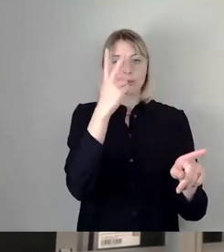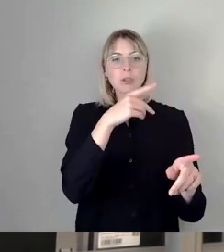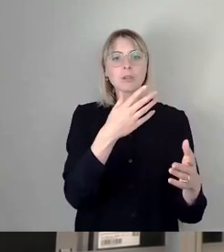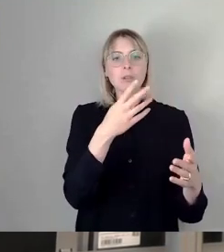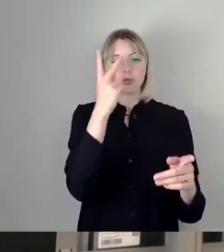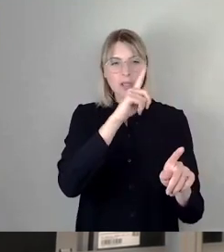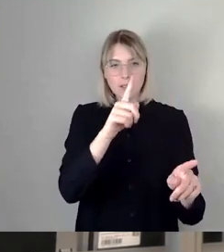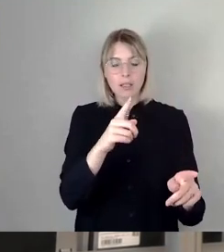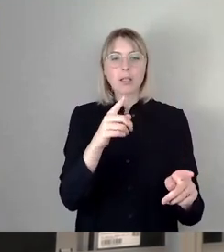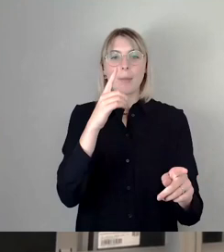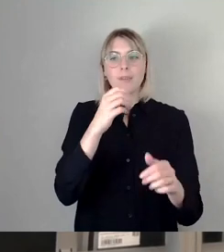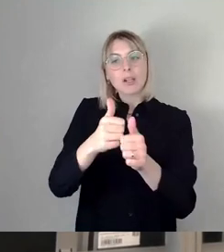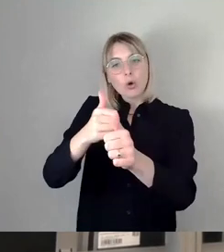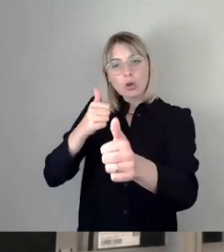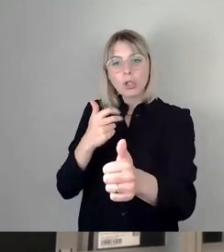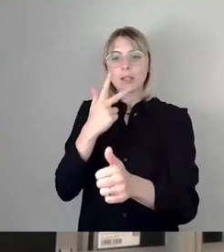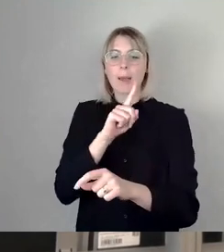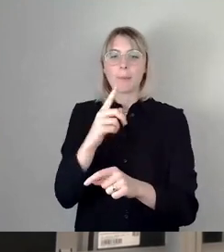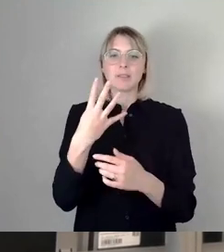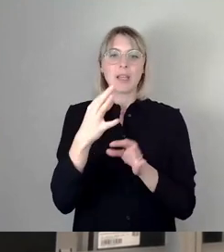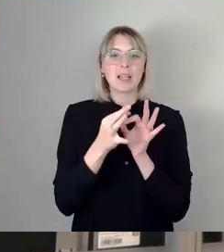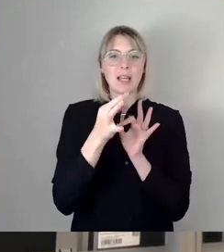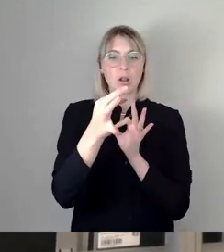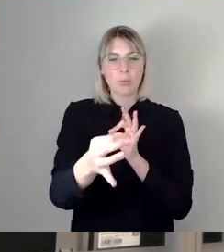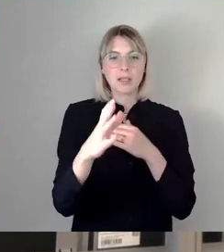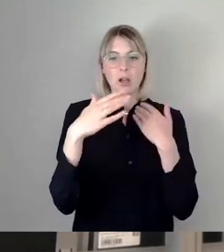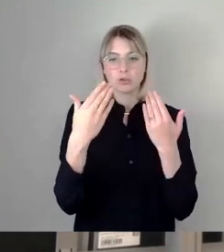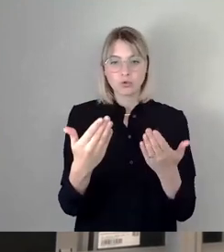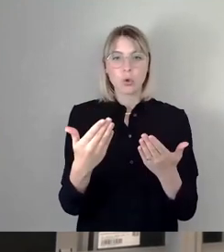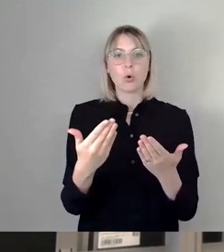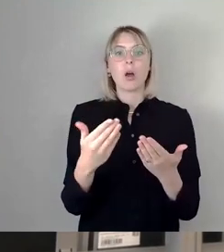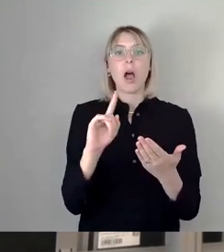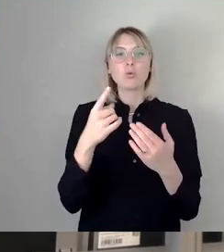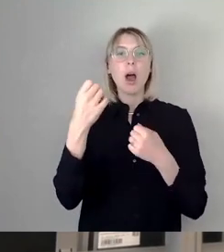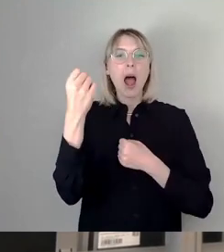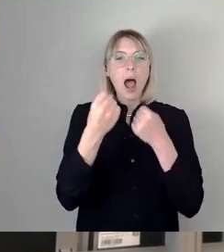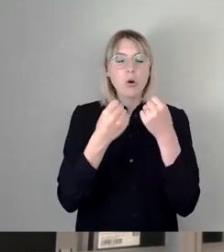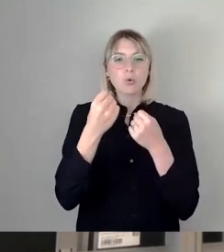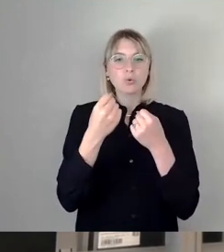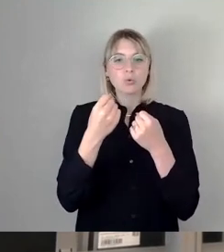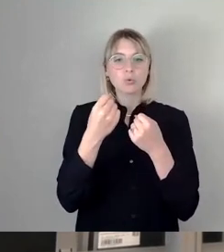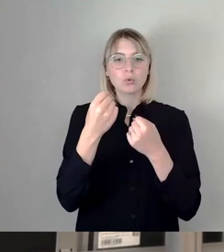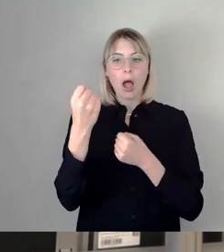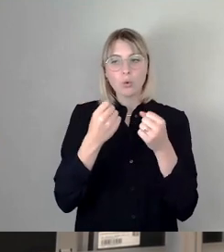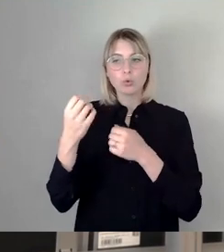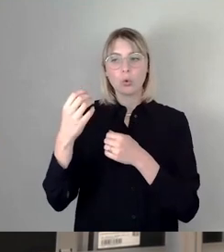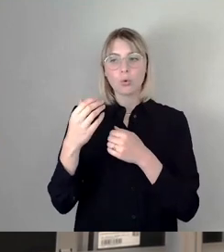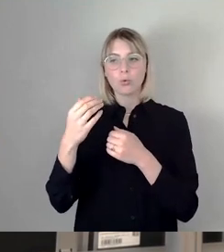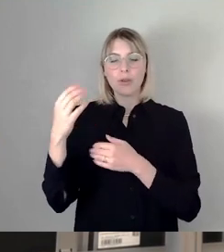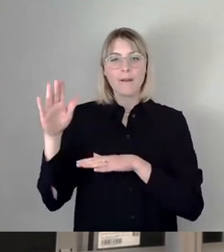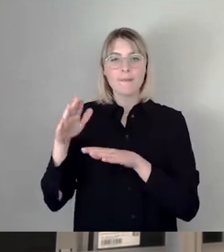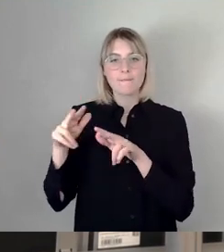von drei bis vier Kilometern in der Durchschnittsgeschwindigkeit gegenüber dem Autoverkehr auch nur gleichziehen. Ich rede ja gar nicht von schneller.